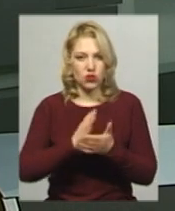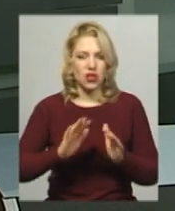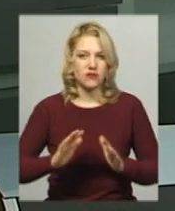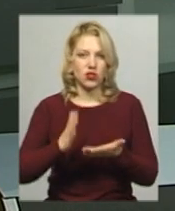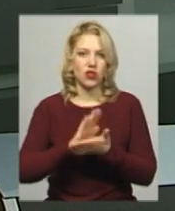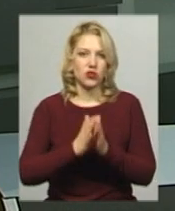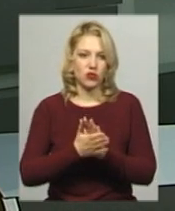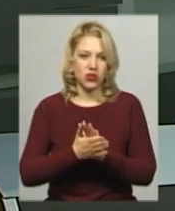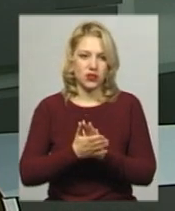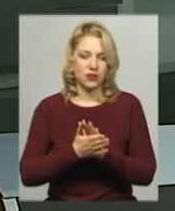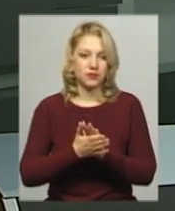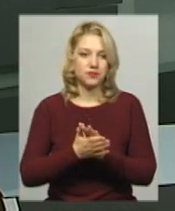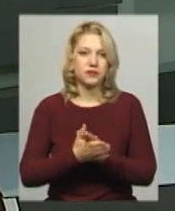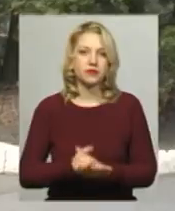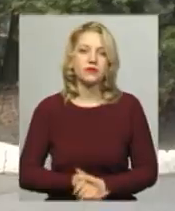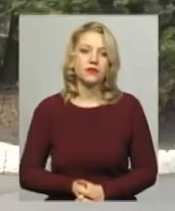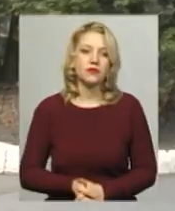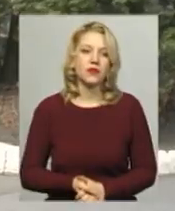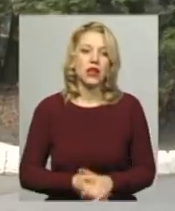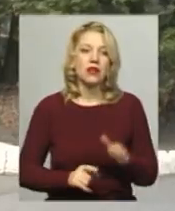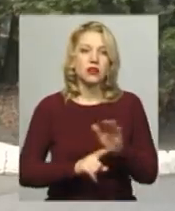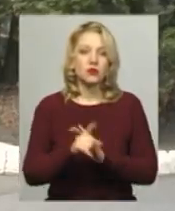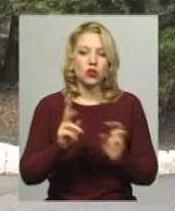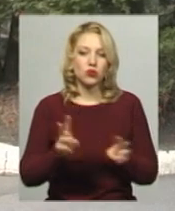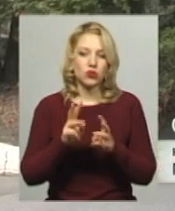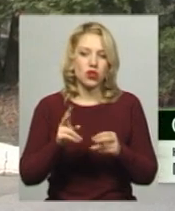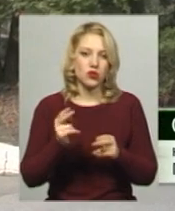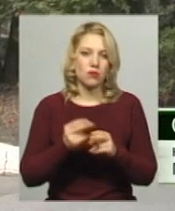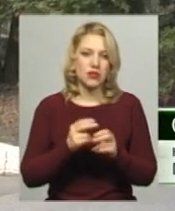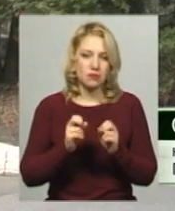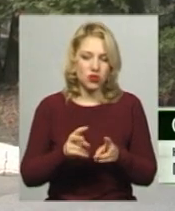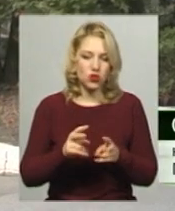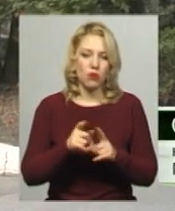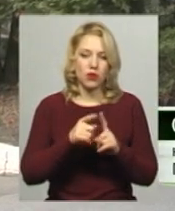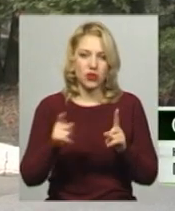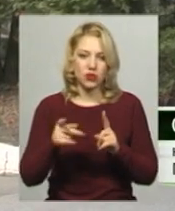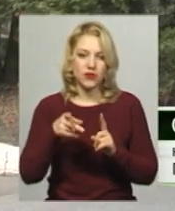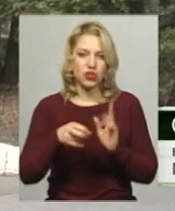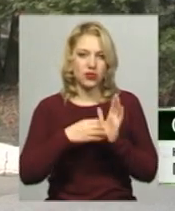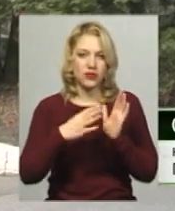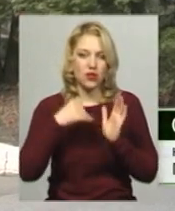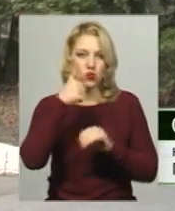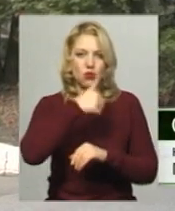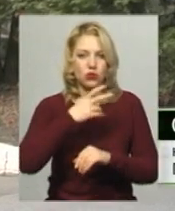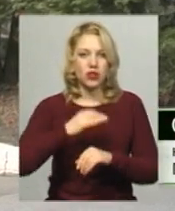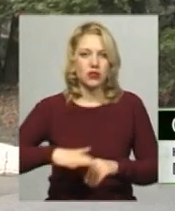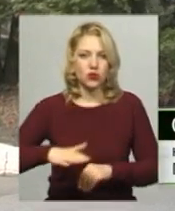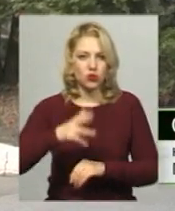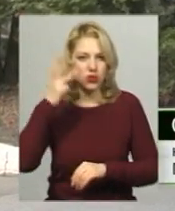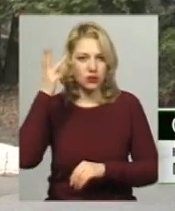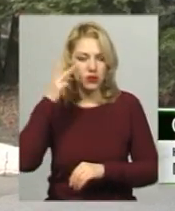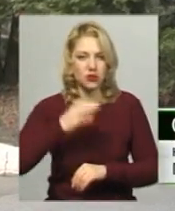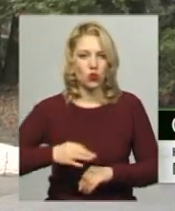Сергій Ядух. З початком пожежонебезпечного періоду 2019 року на території Хмельницької області